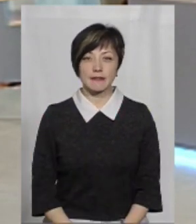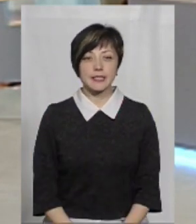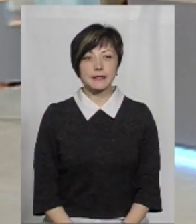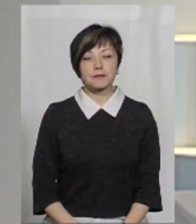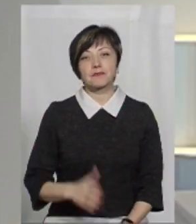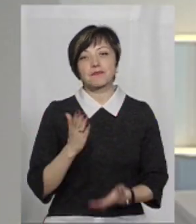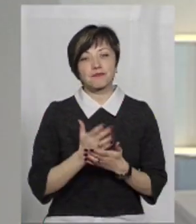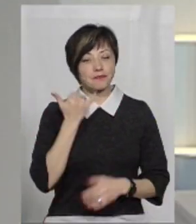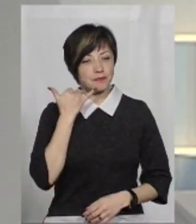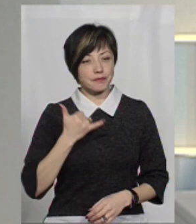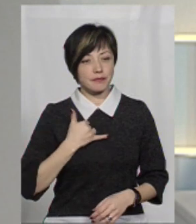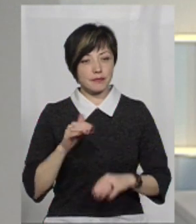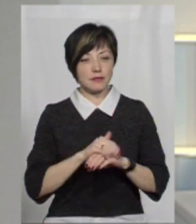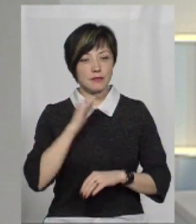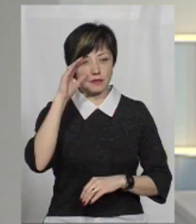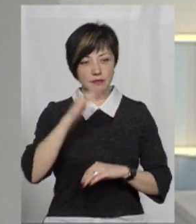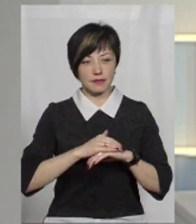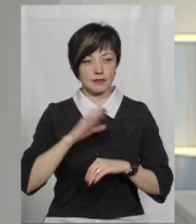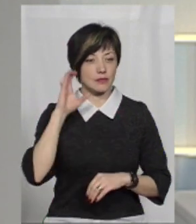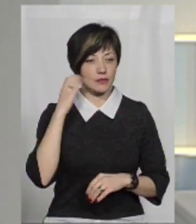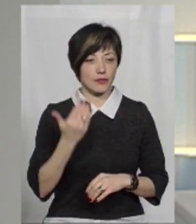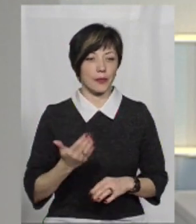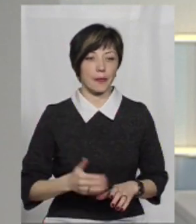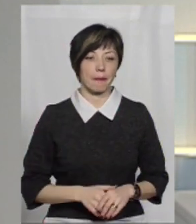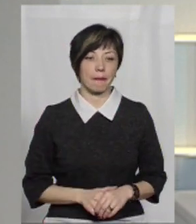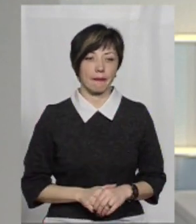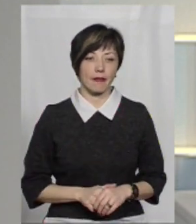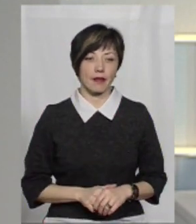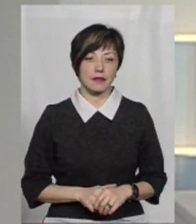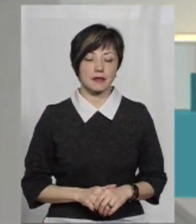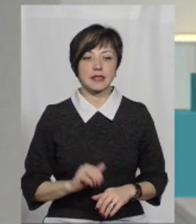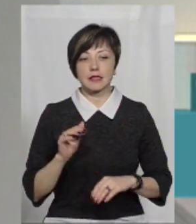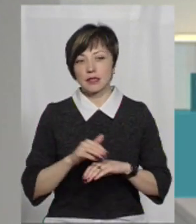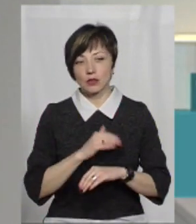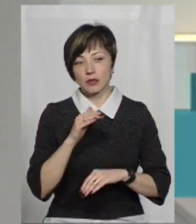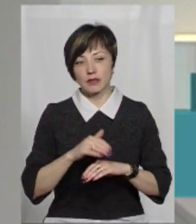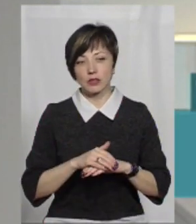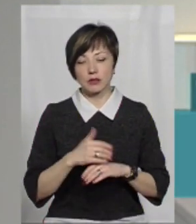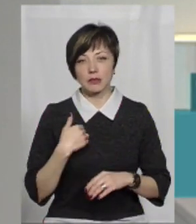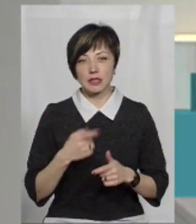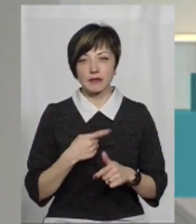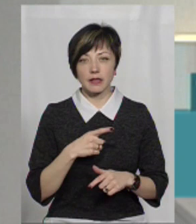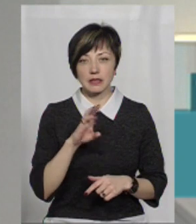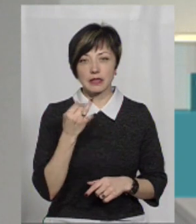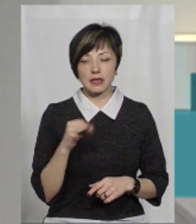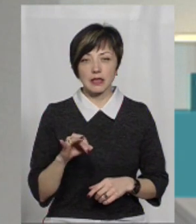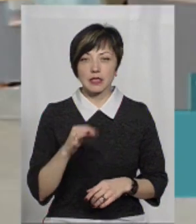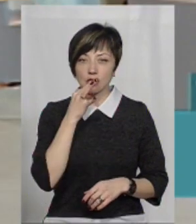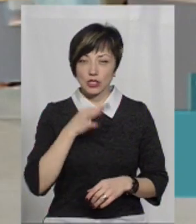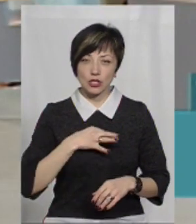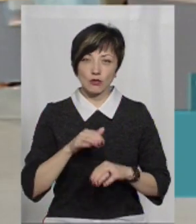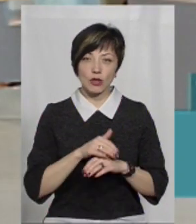Дякую, маємо телефонний дзвінок. Добрий вечір, слухаємо вас. Добрий вечір. Назад зирі, скажіть, будь ласка,